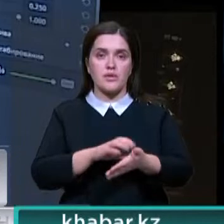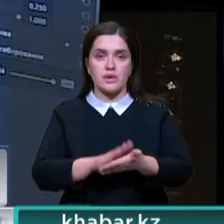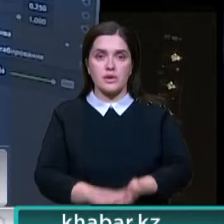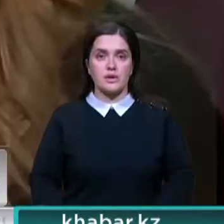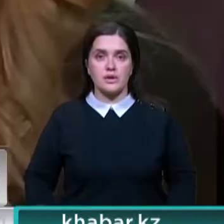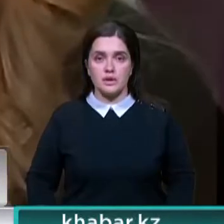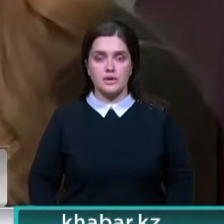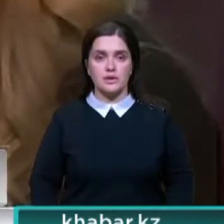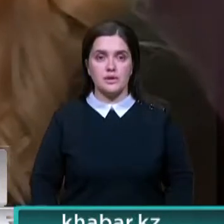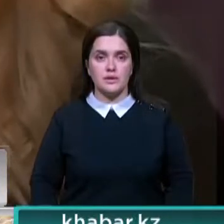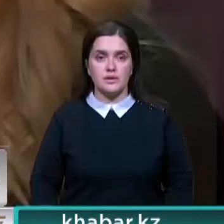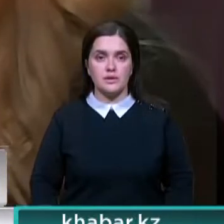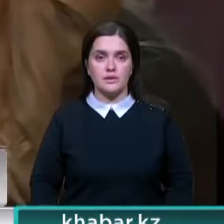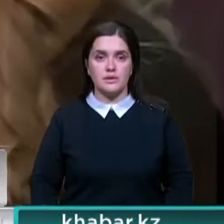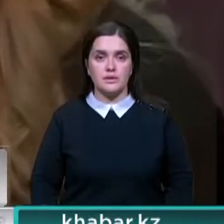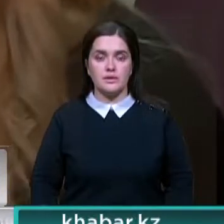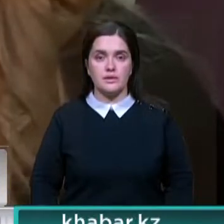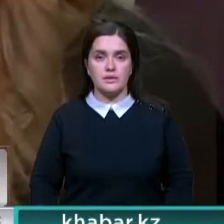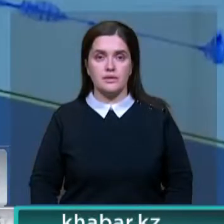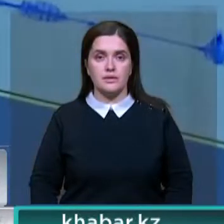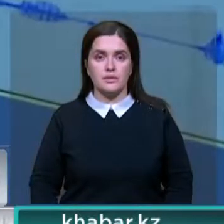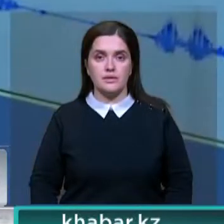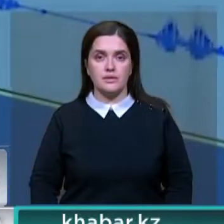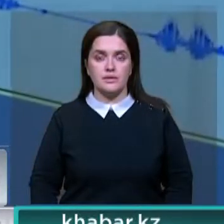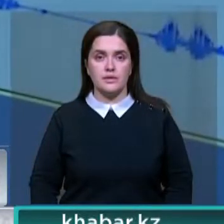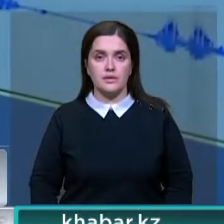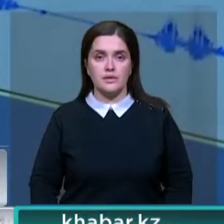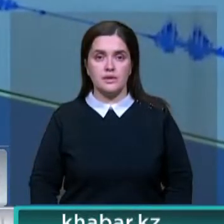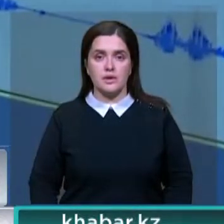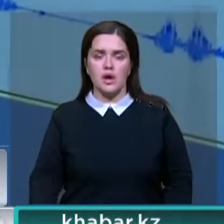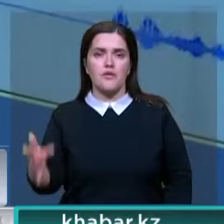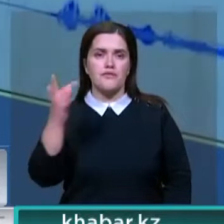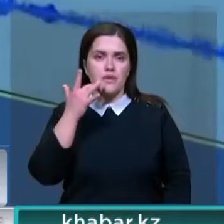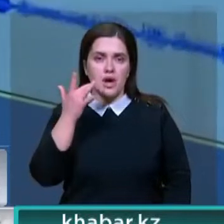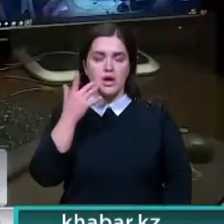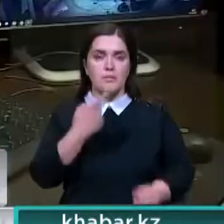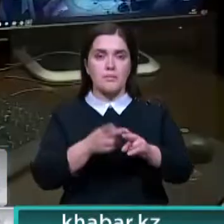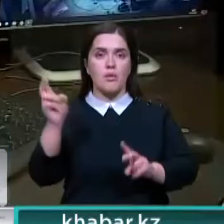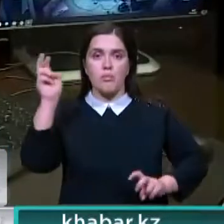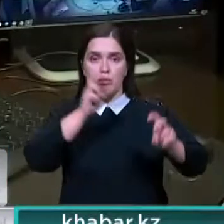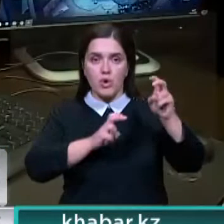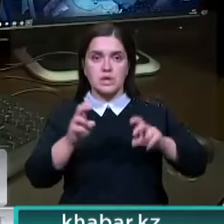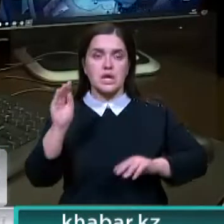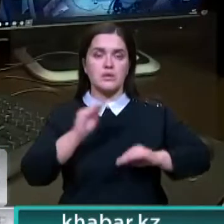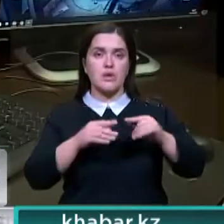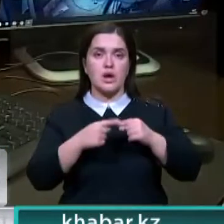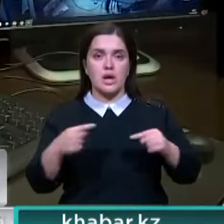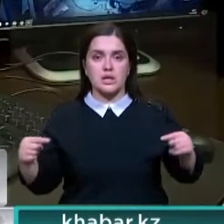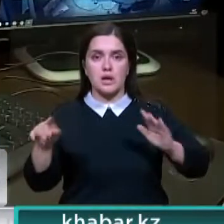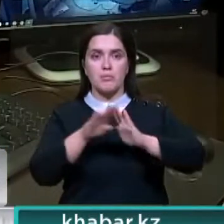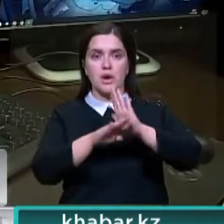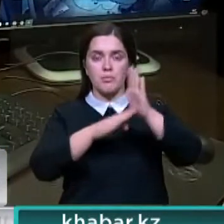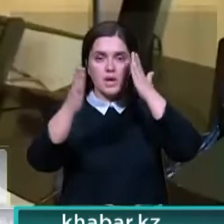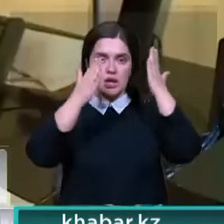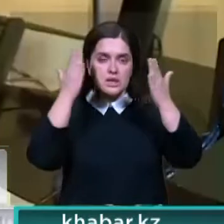мере, процентов 80 мы стараемся всегда помочь. Энтузиасты всегда в творческом поиске. Создают самые разные программы – развлекательные,